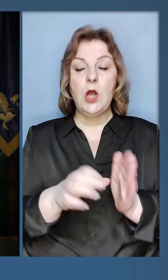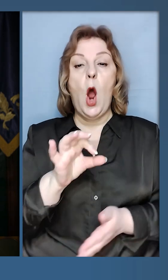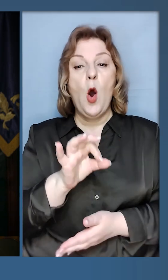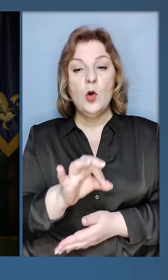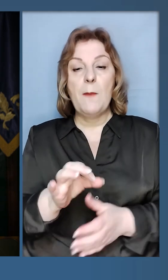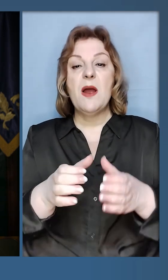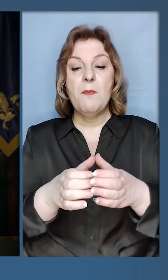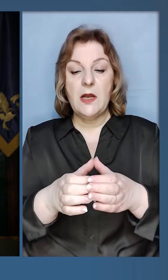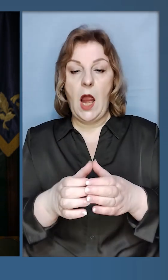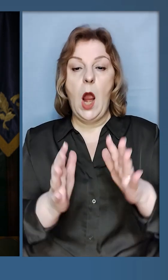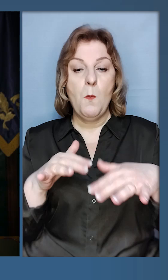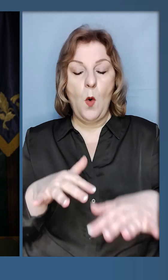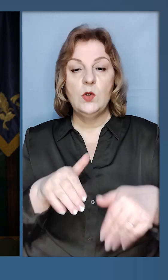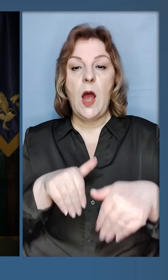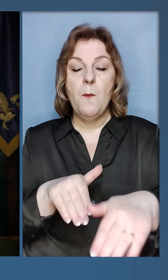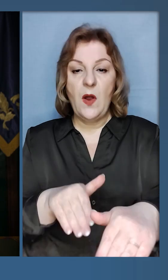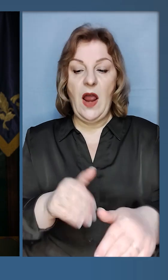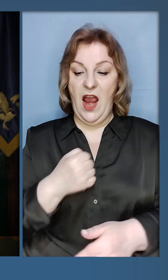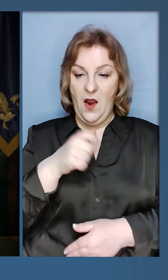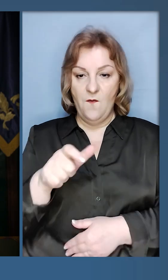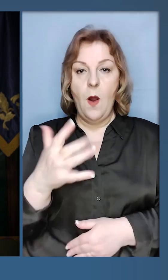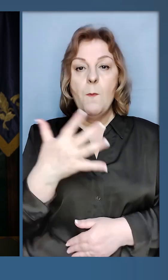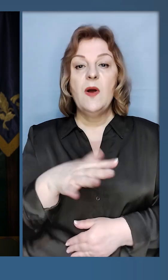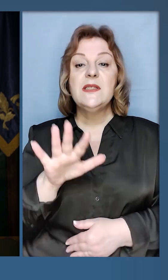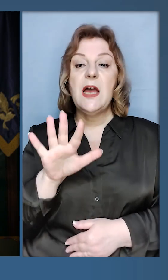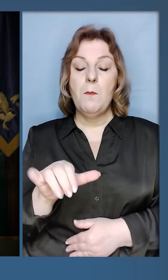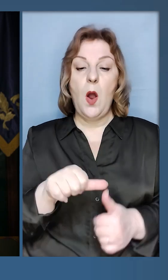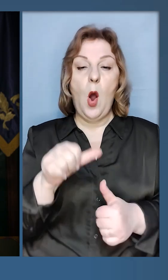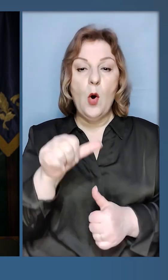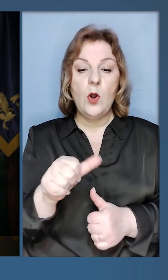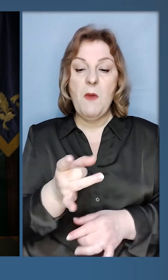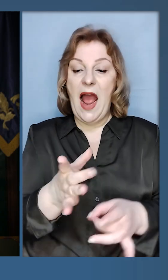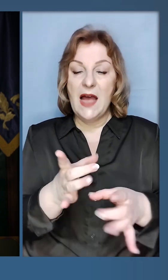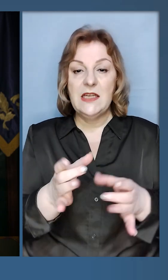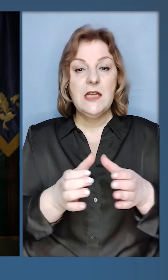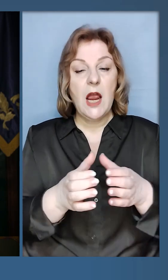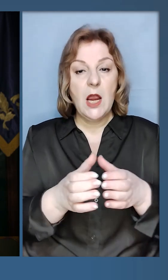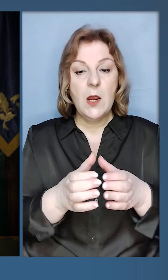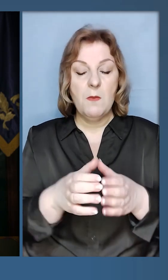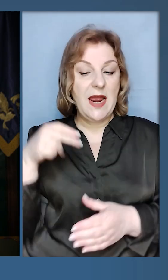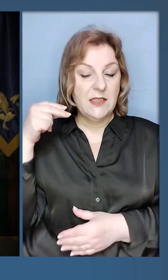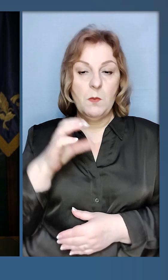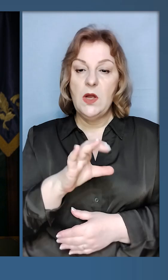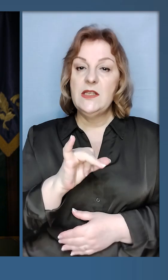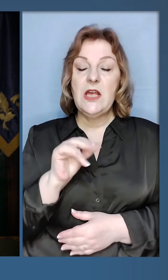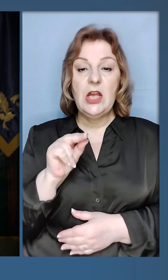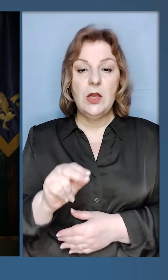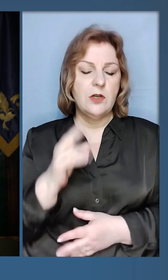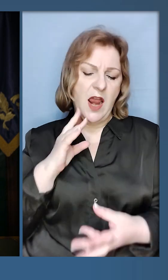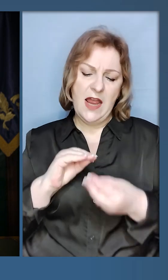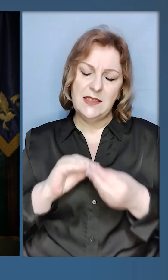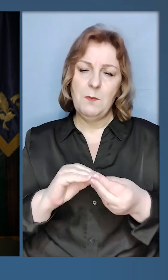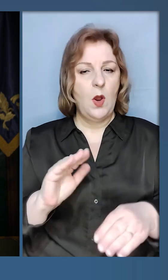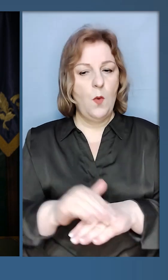35-та і 36-та окремі бригади морської піхоти, воїни 55-ї окремої артилерійської